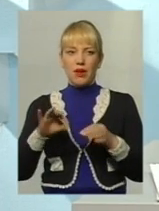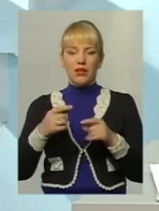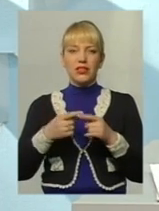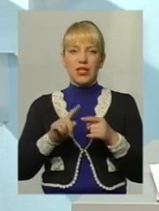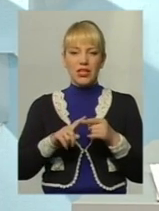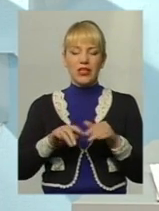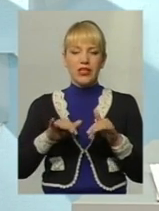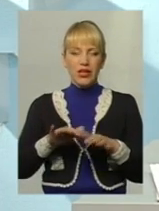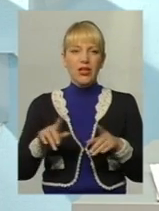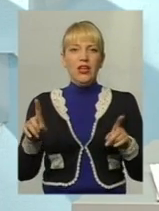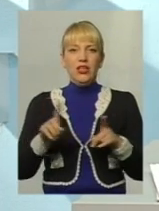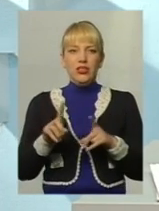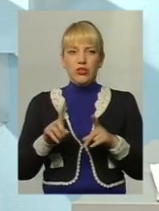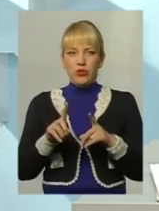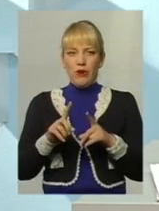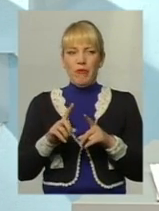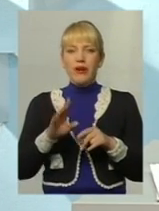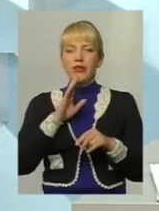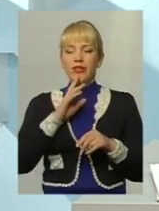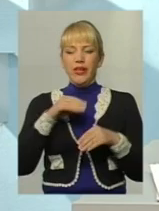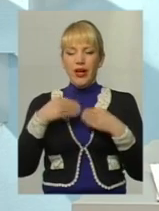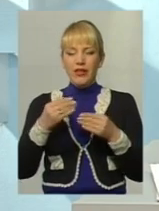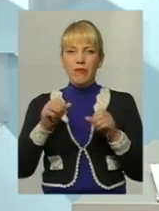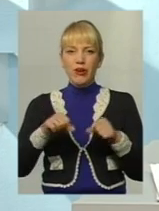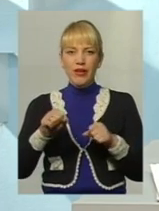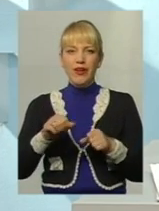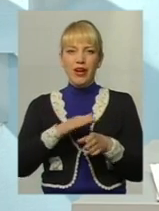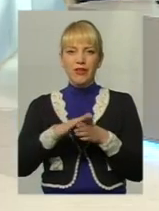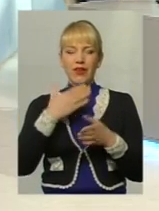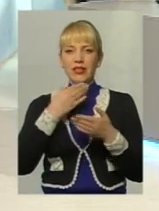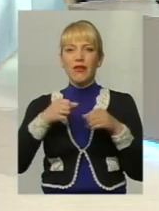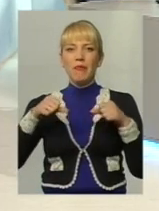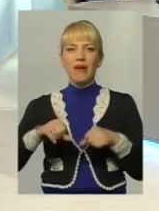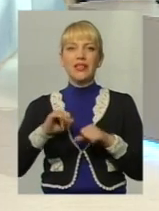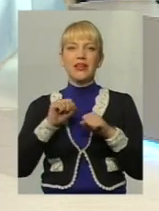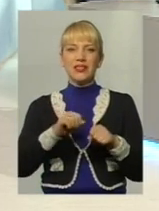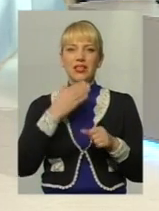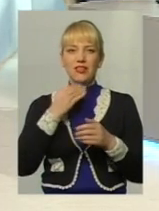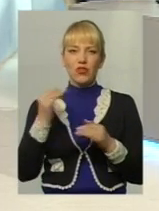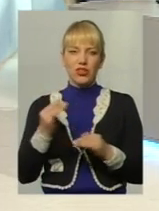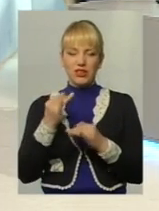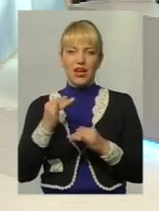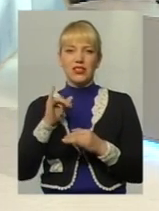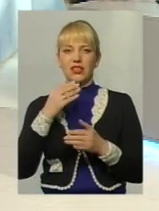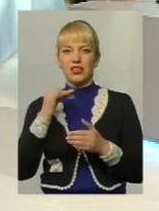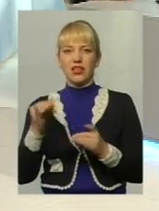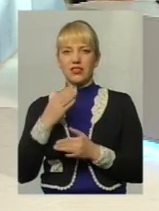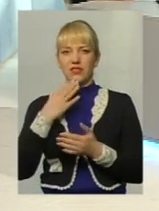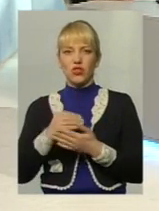дій, яка дасть можливість жінці реалізувати права і захистити свої інтереси, інтереси своєї дитини.